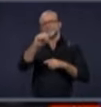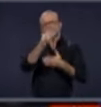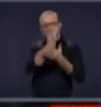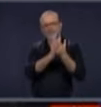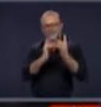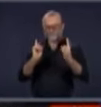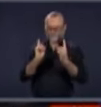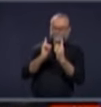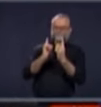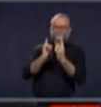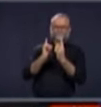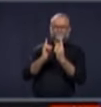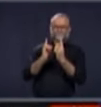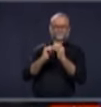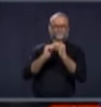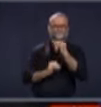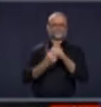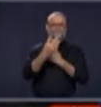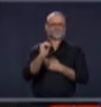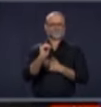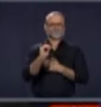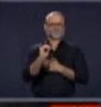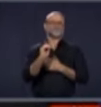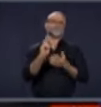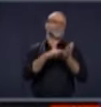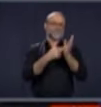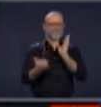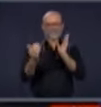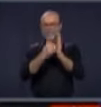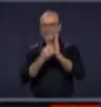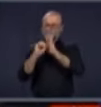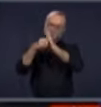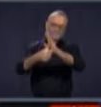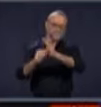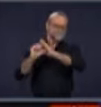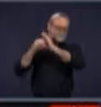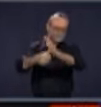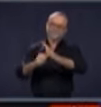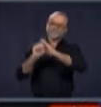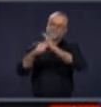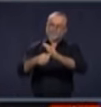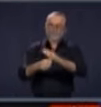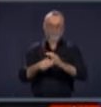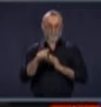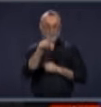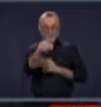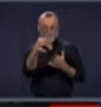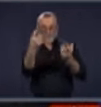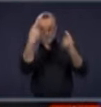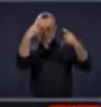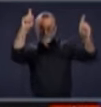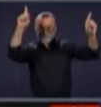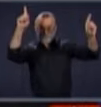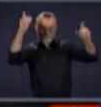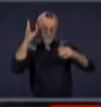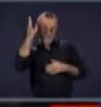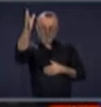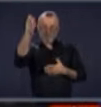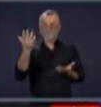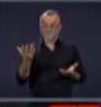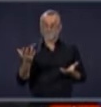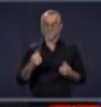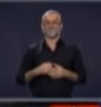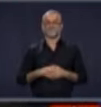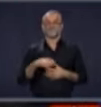mais à une bonne distance. Certains étaient trop proches. C'est important de répéter constamment que si nous voulons